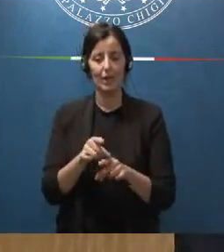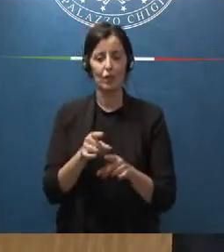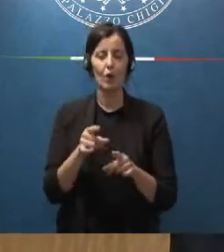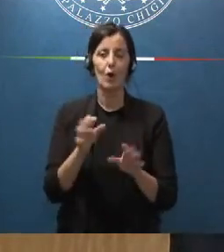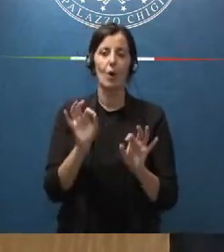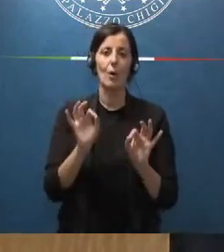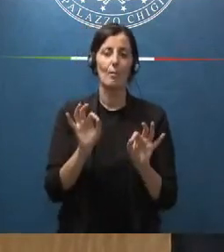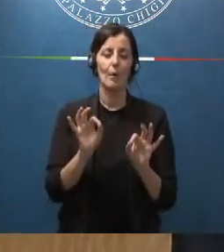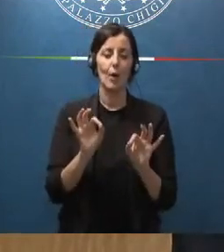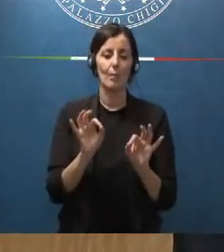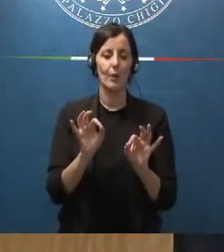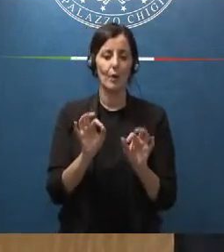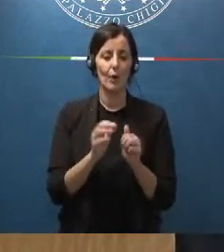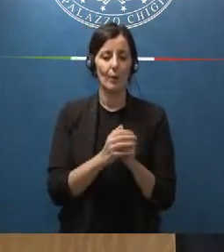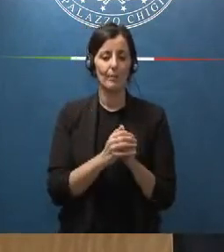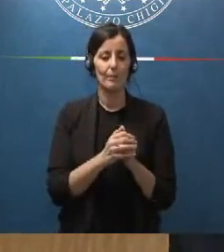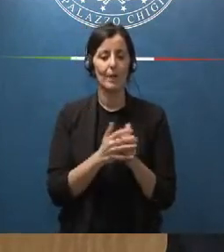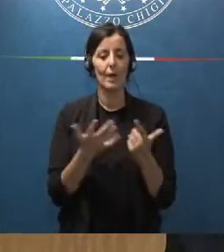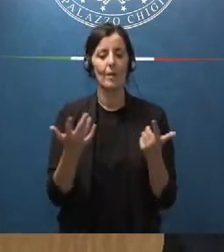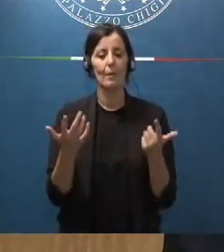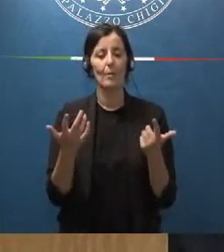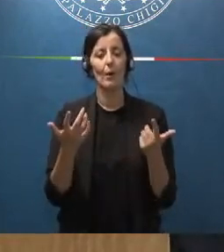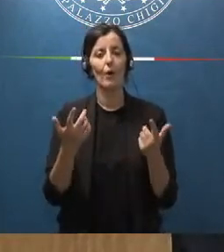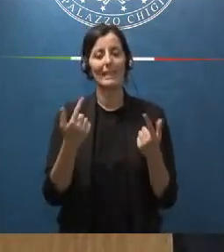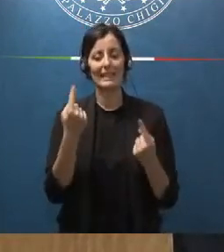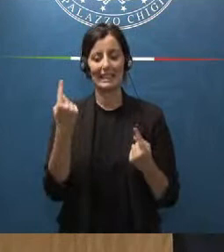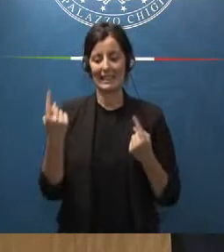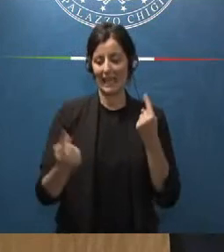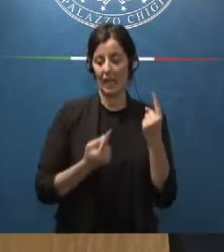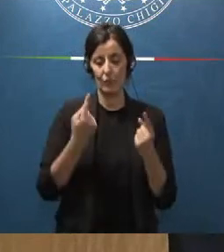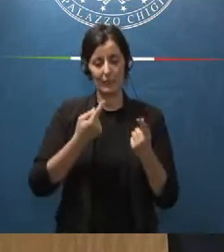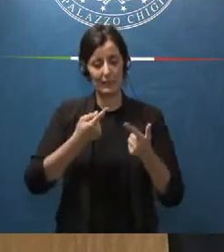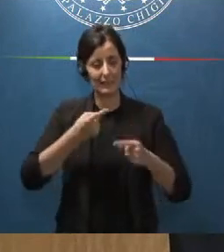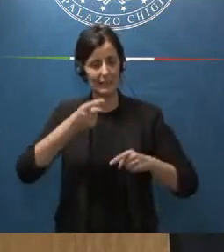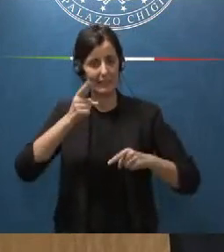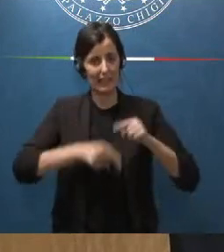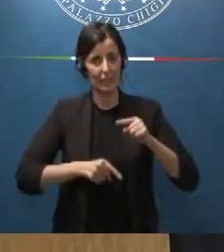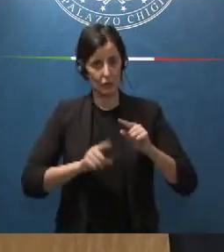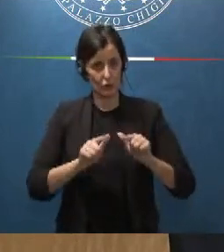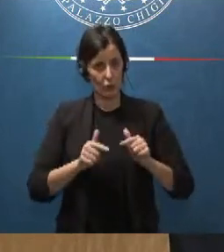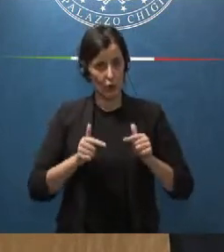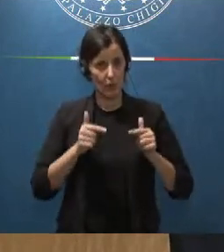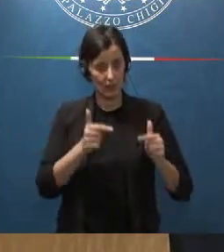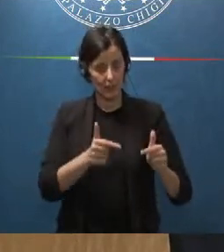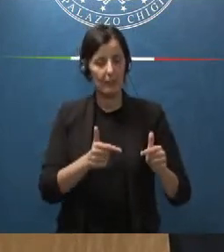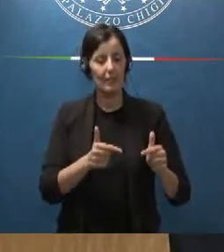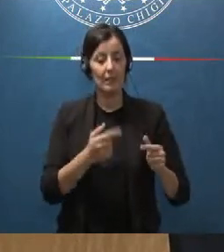'incidenza delle penalizzazioni in caso di sanzioni dei